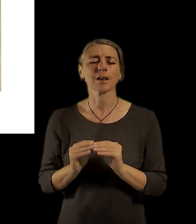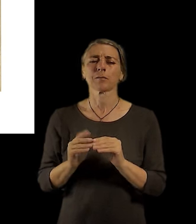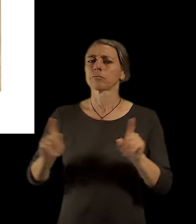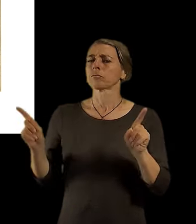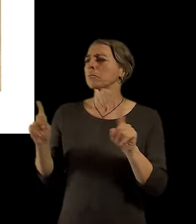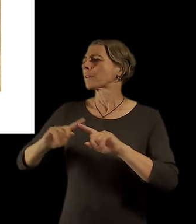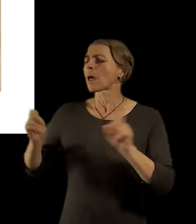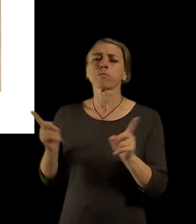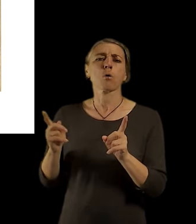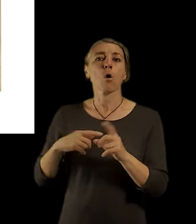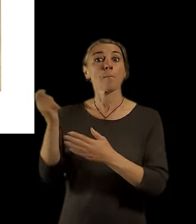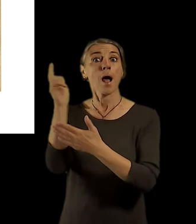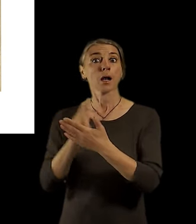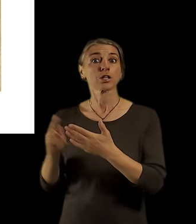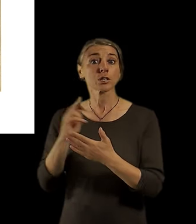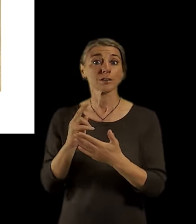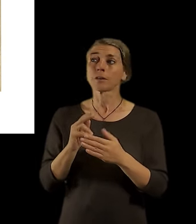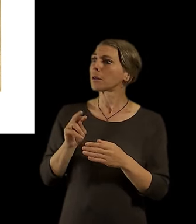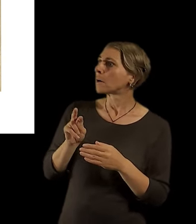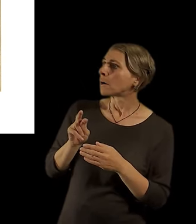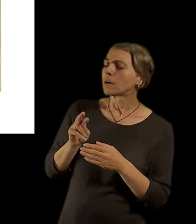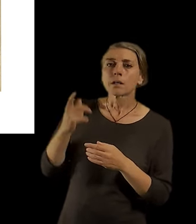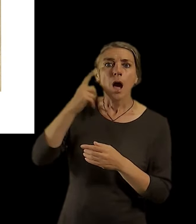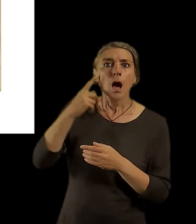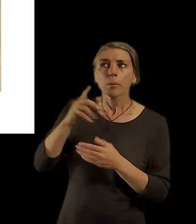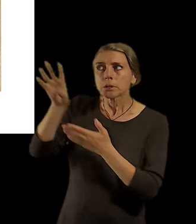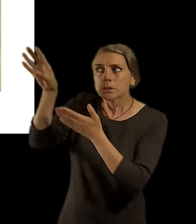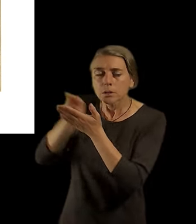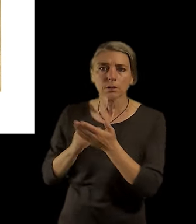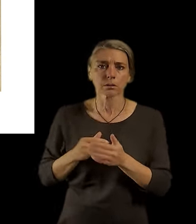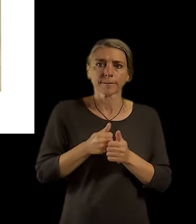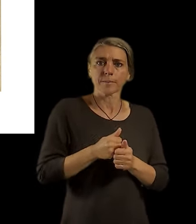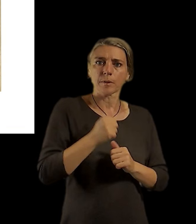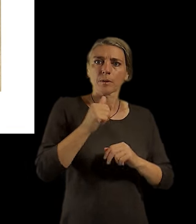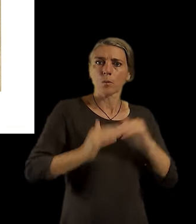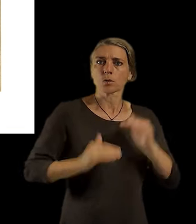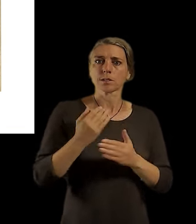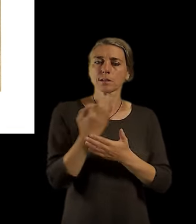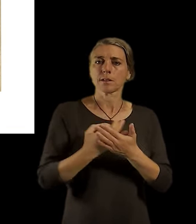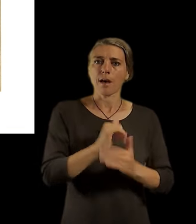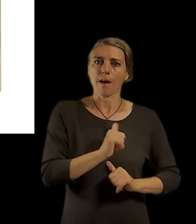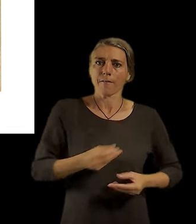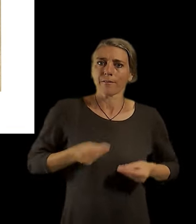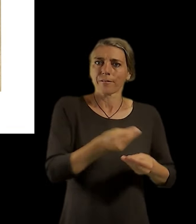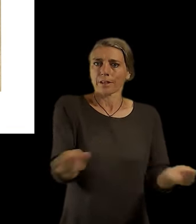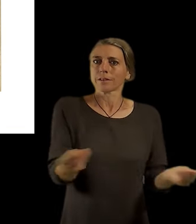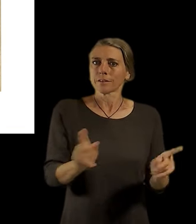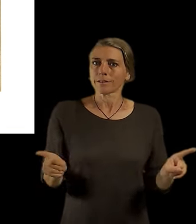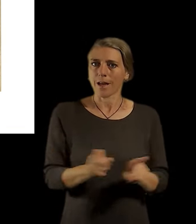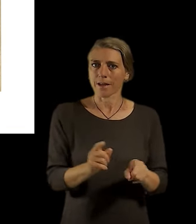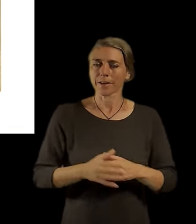byly prostě hrozně inspirativní a je potřeba to mít na paměti, že ten zmar, který tam dlouhodobě